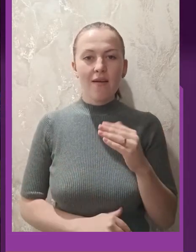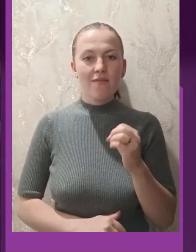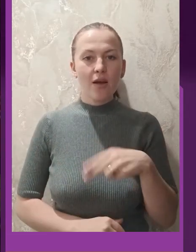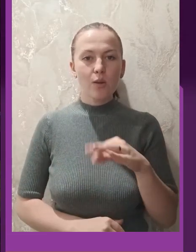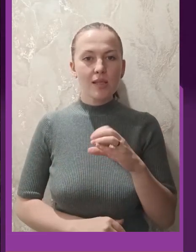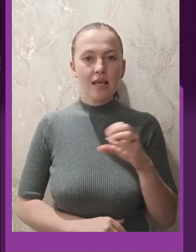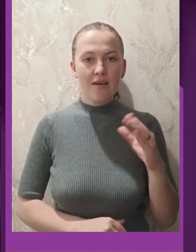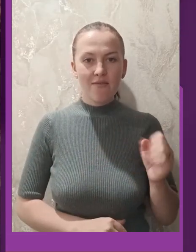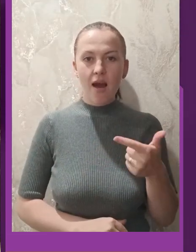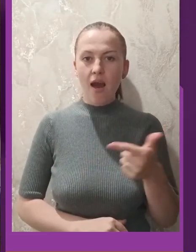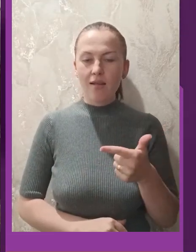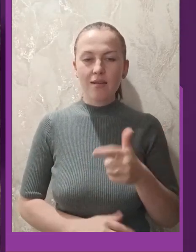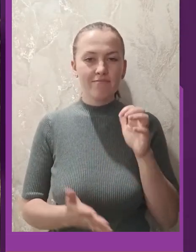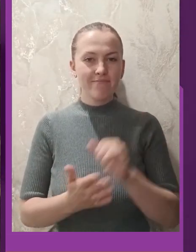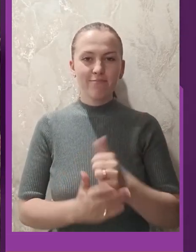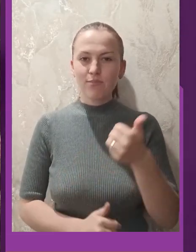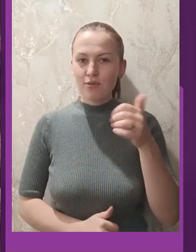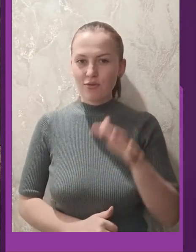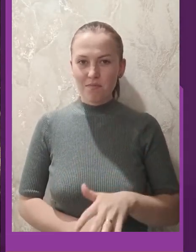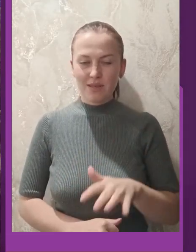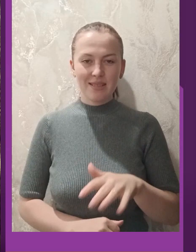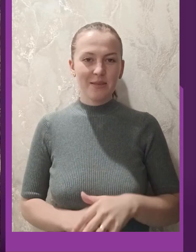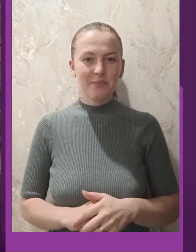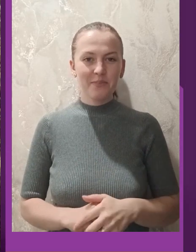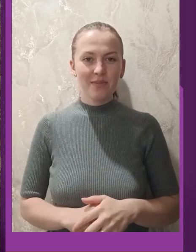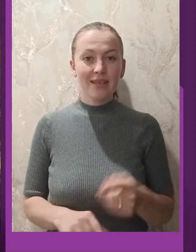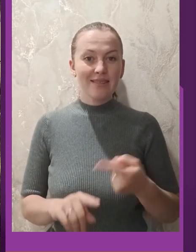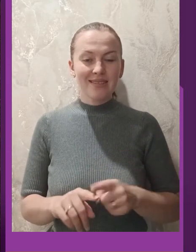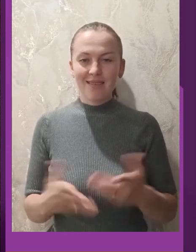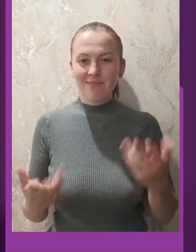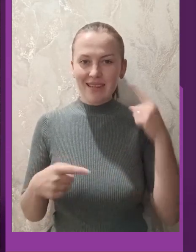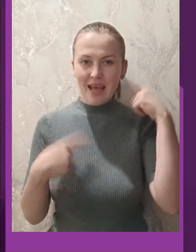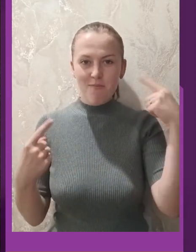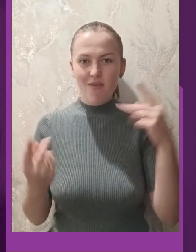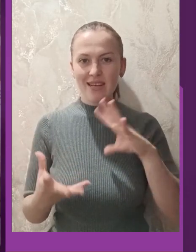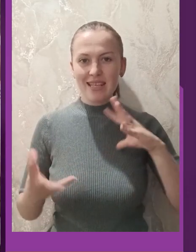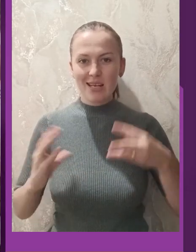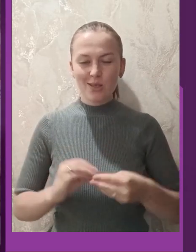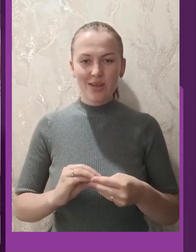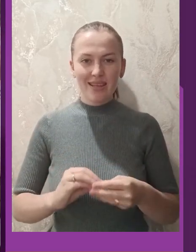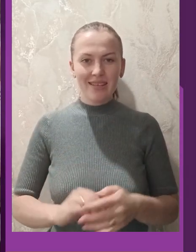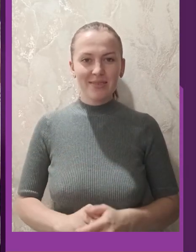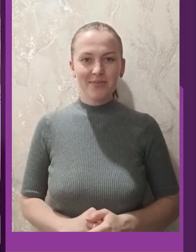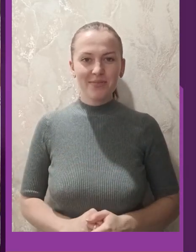Ганна посіла перше місце на п'єдесталі. Це неймовірний результат.